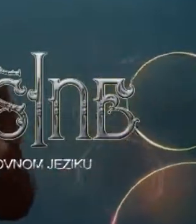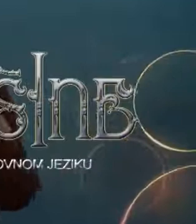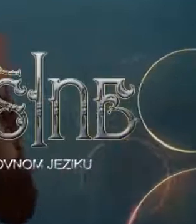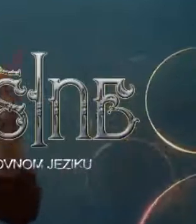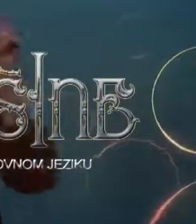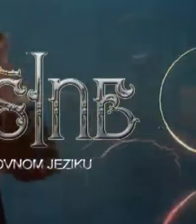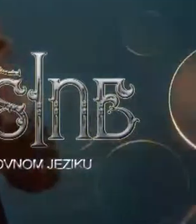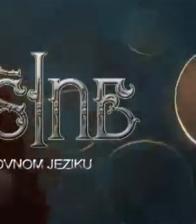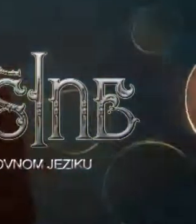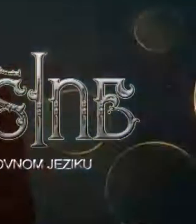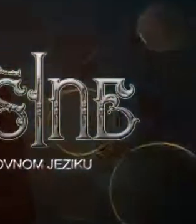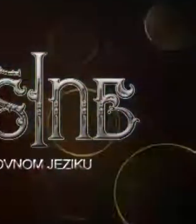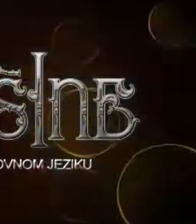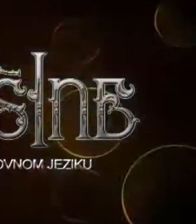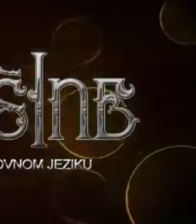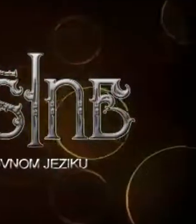oštećenog sluha.